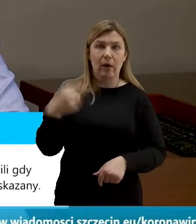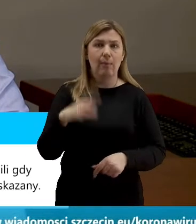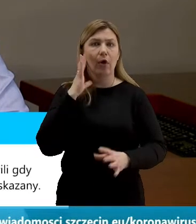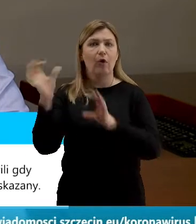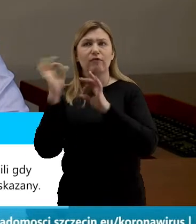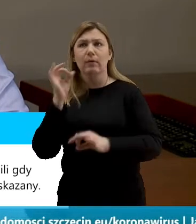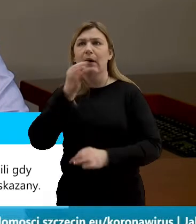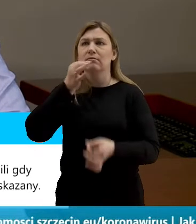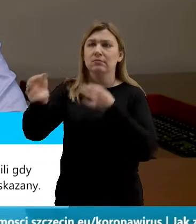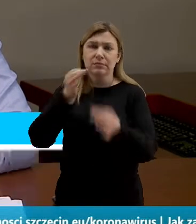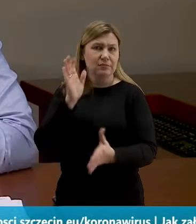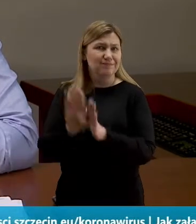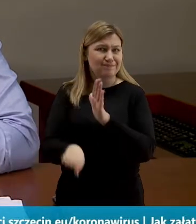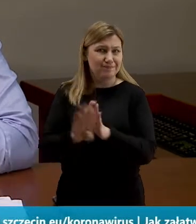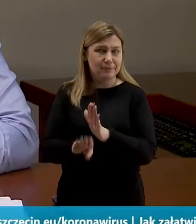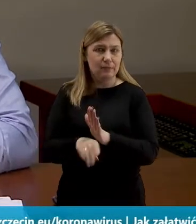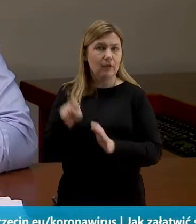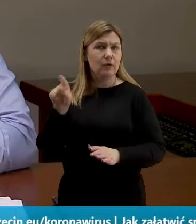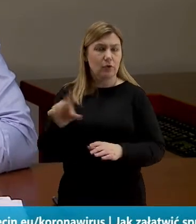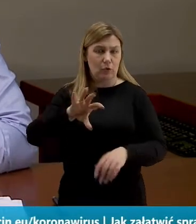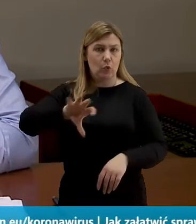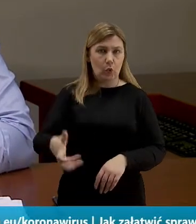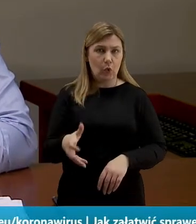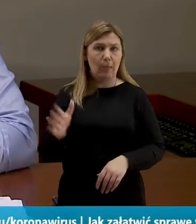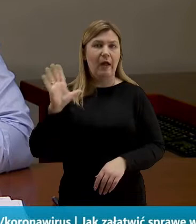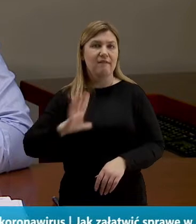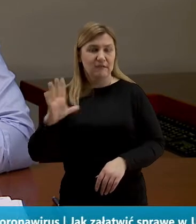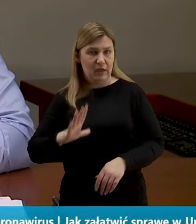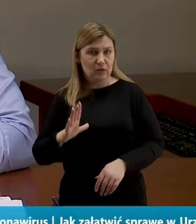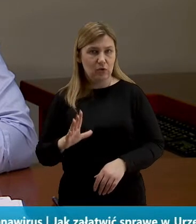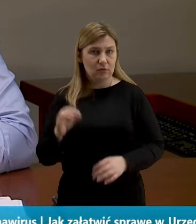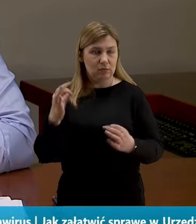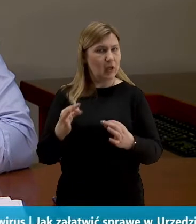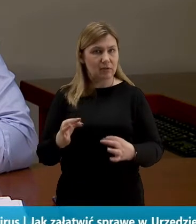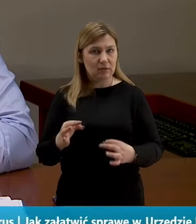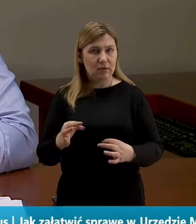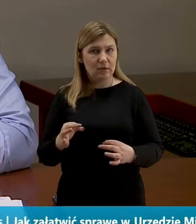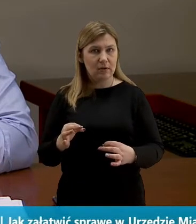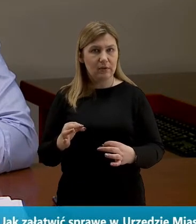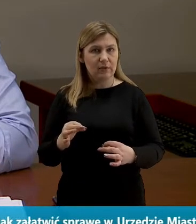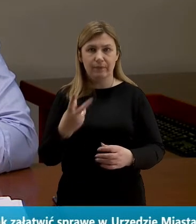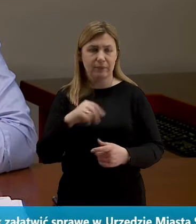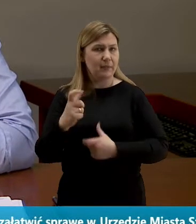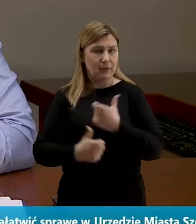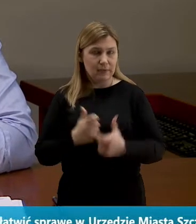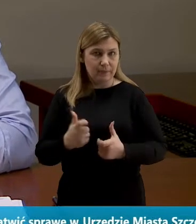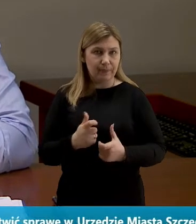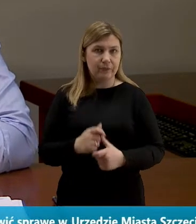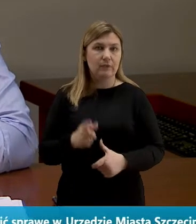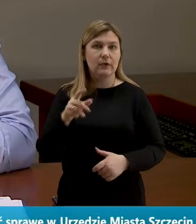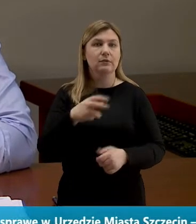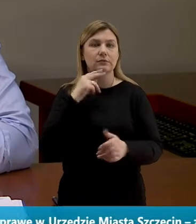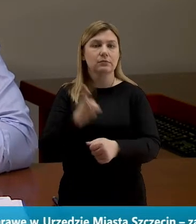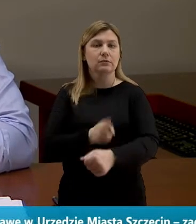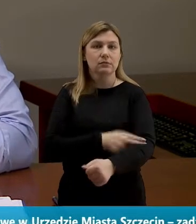informacje. To jest spora grupa, więc warto, żeby tego w tej chwili już w tej formie nie robić. Zachęcam, żeby do